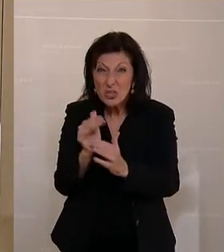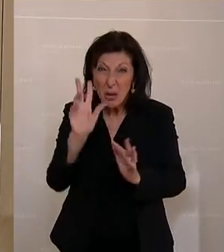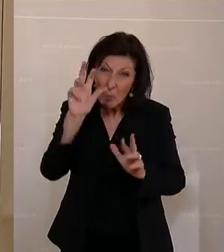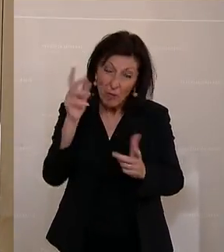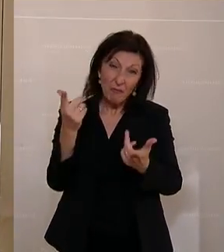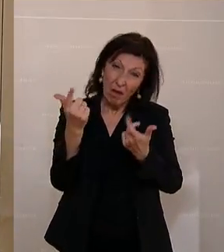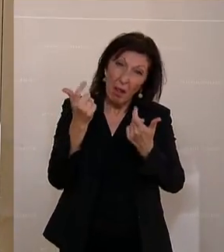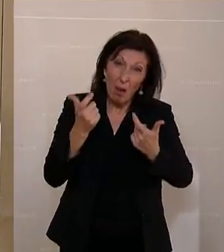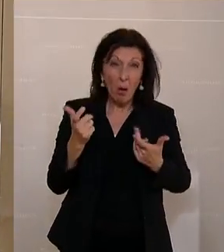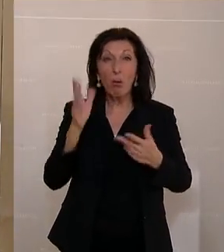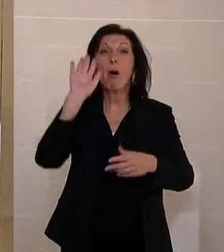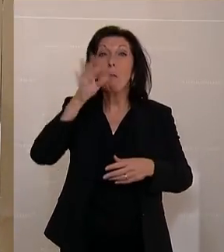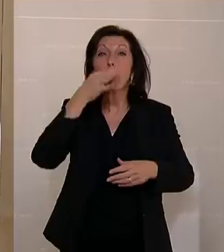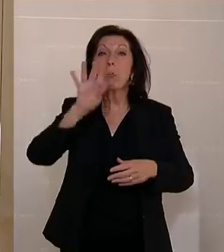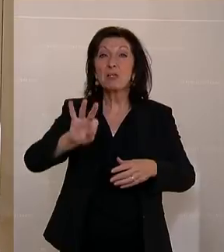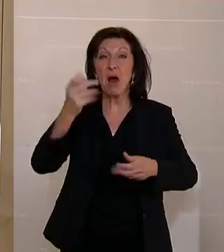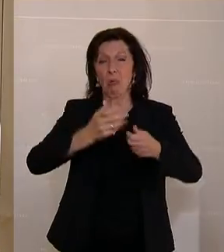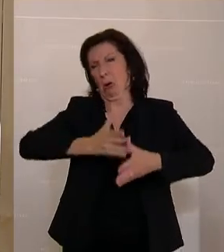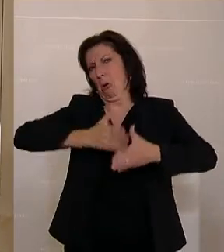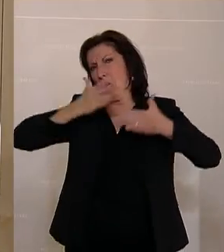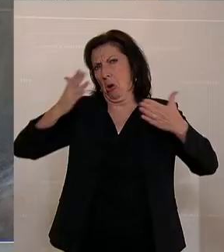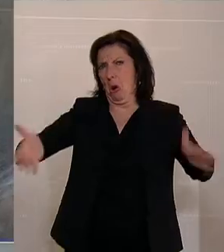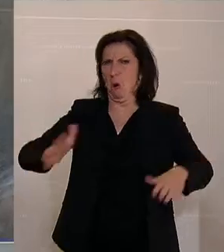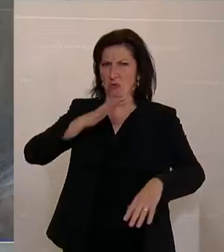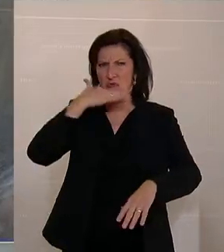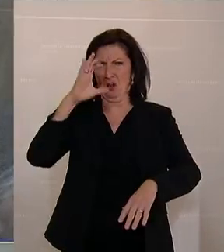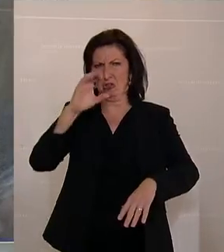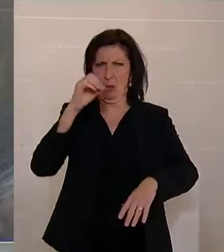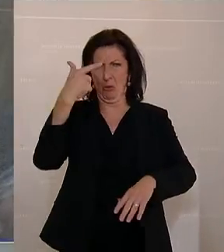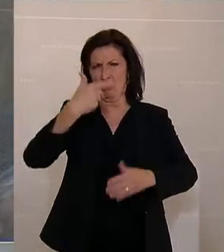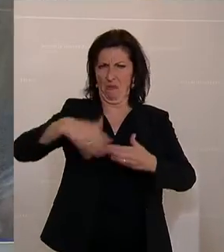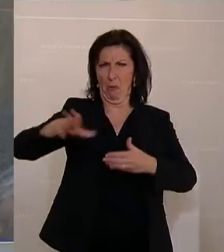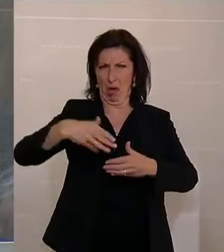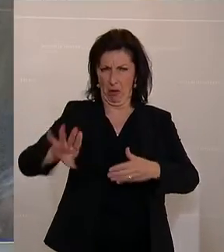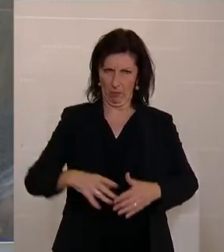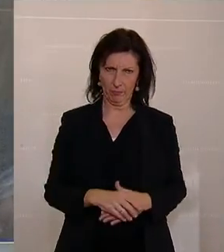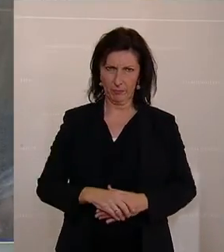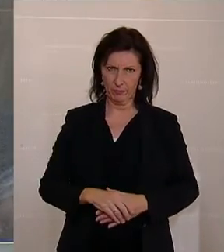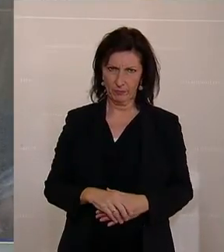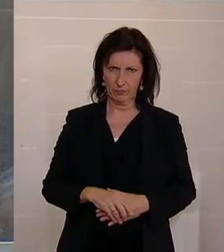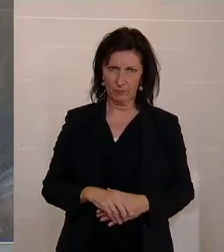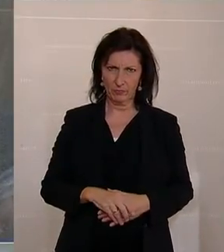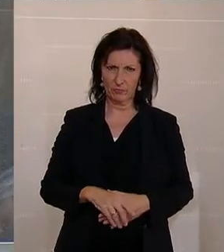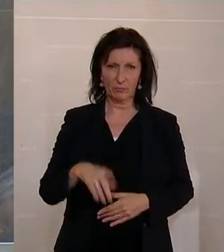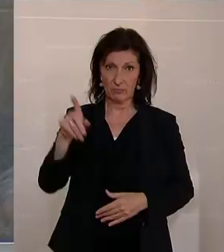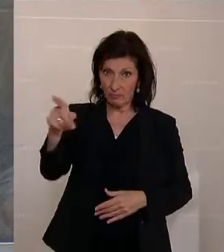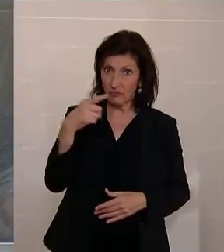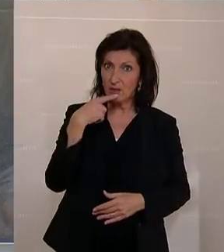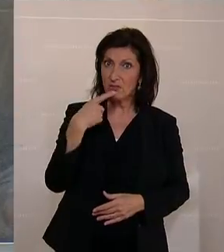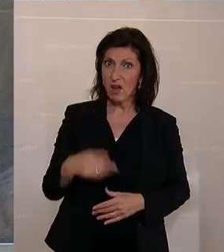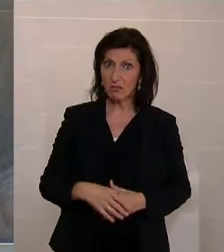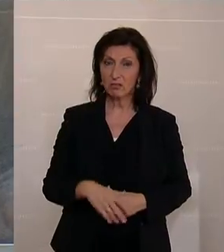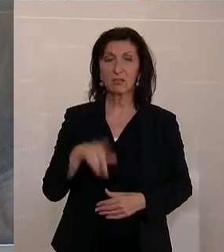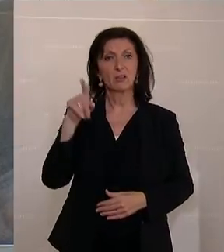möglichst große, möglichst CO2-fressende Autos zu kaufen. Ihr gebt es vor, sozusagen ein